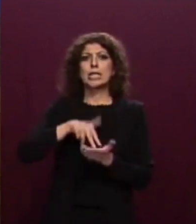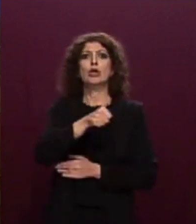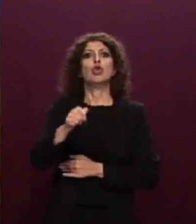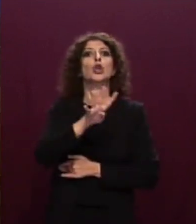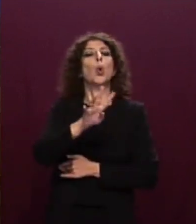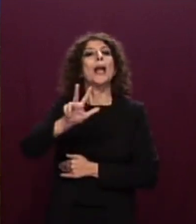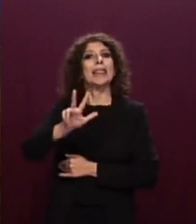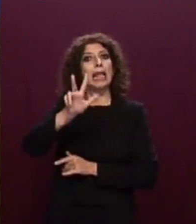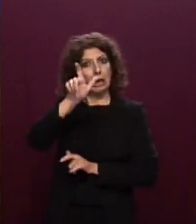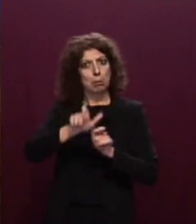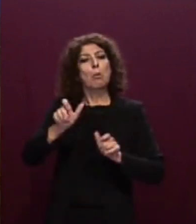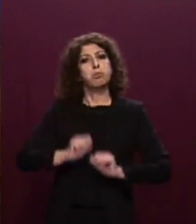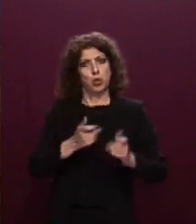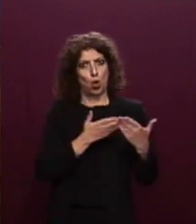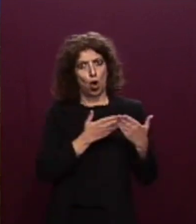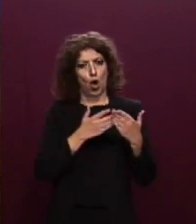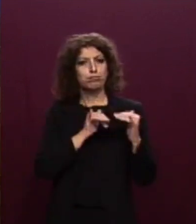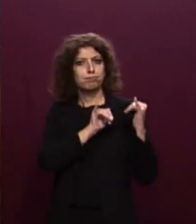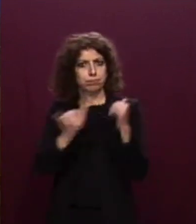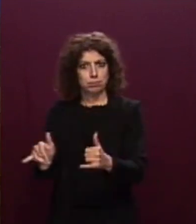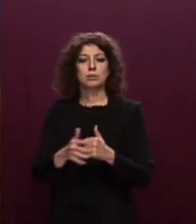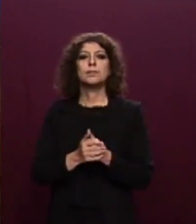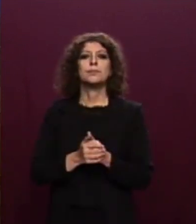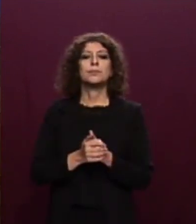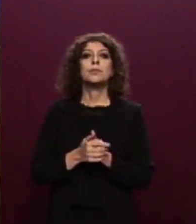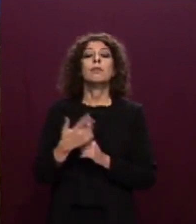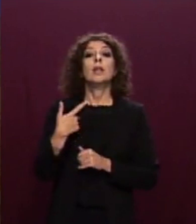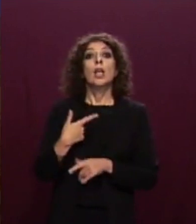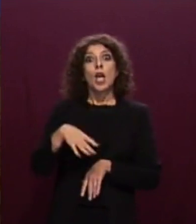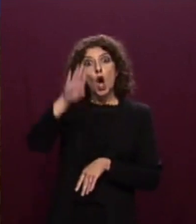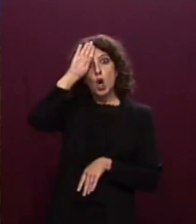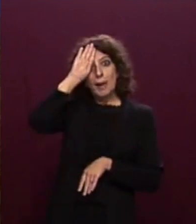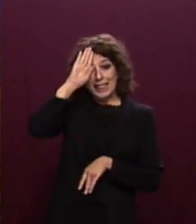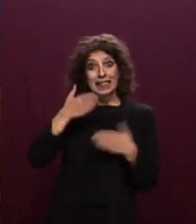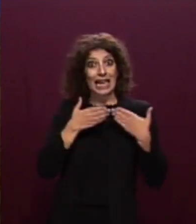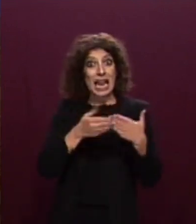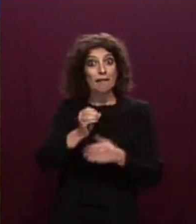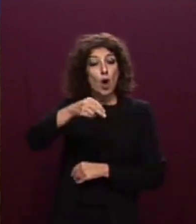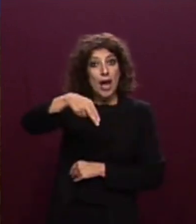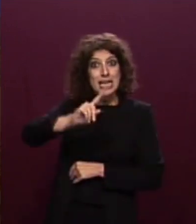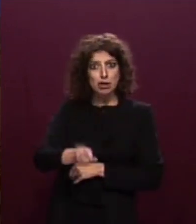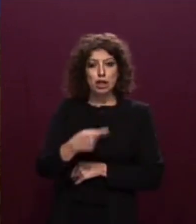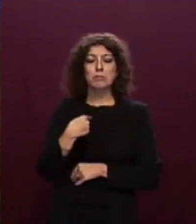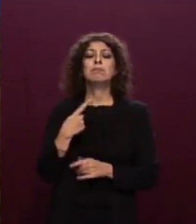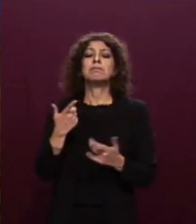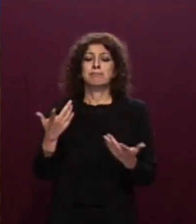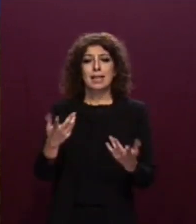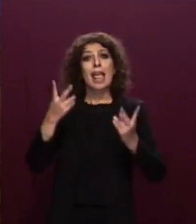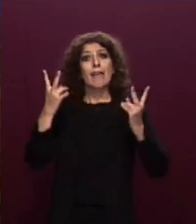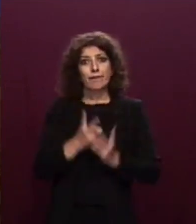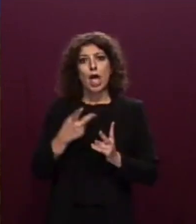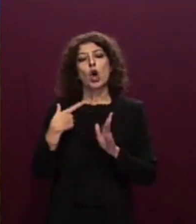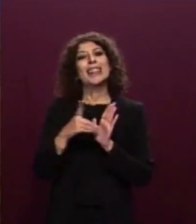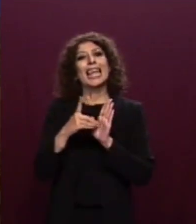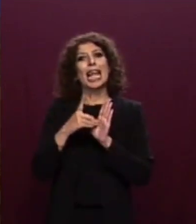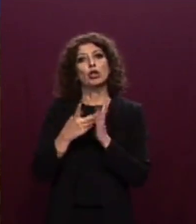a bordo. Il 6 novembre il comandante della Humanity One, nonostante gli fosse stato intimato in ottemperanza al decreto interministeriale di